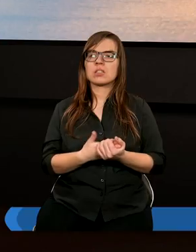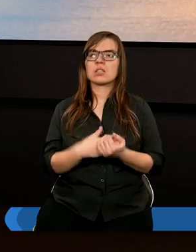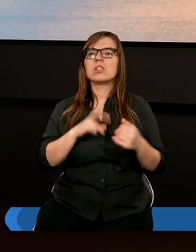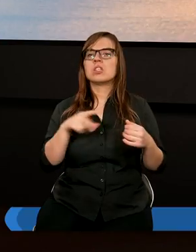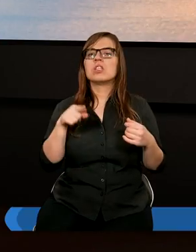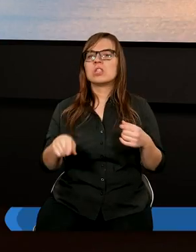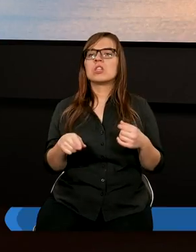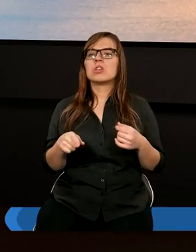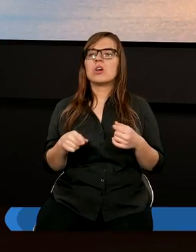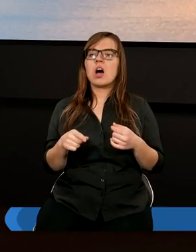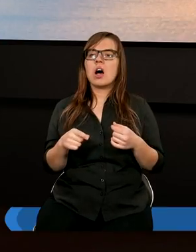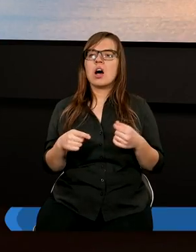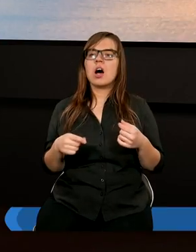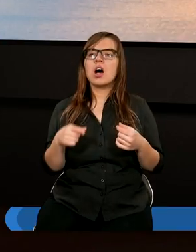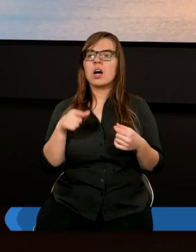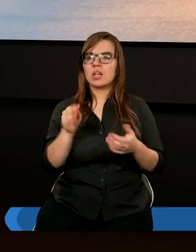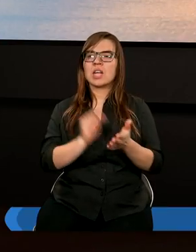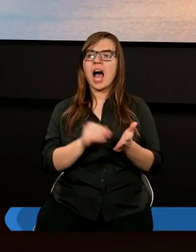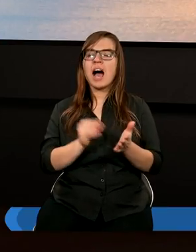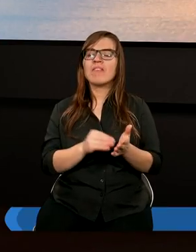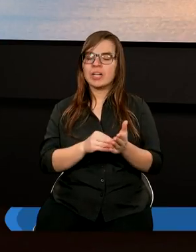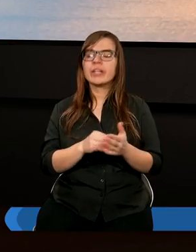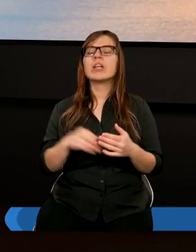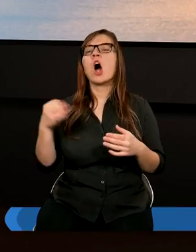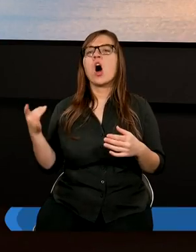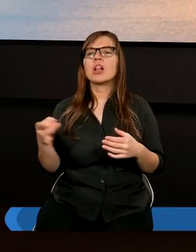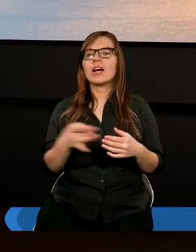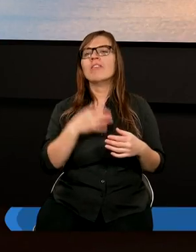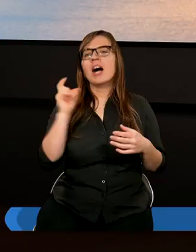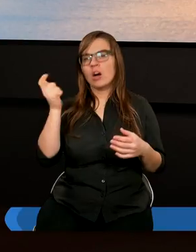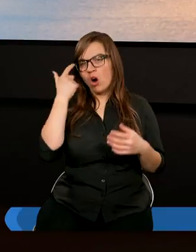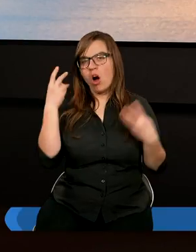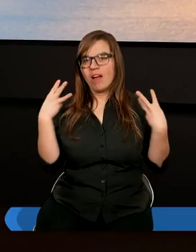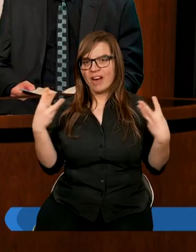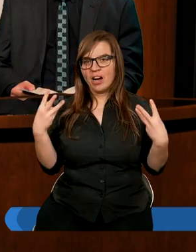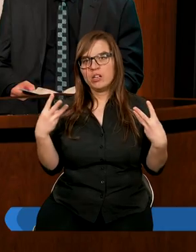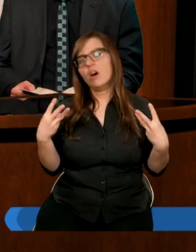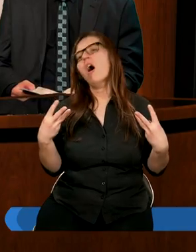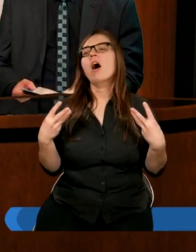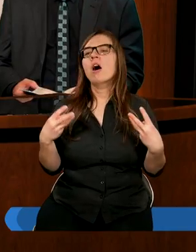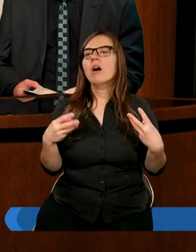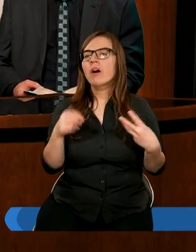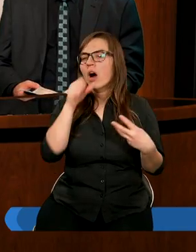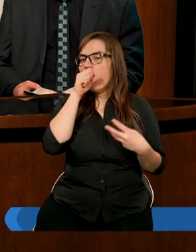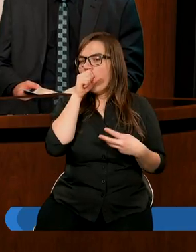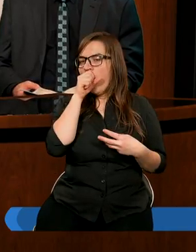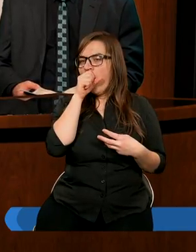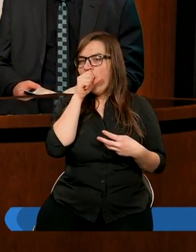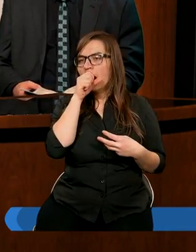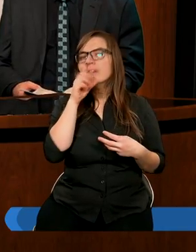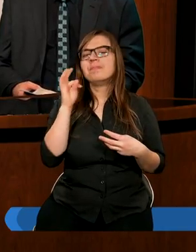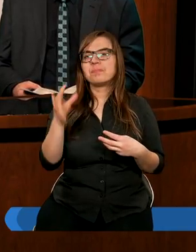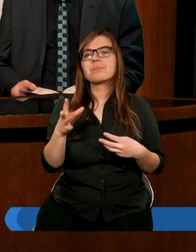Czy tu też nawyki odgrywają ważną rolę? Z jednej strony